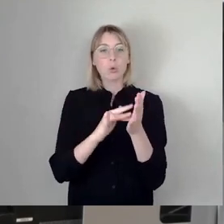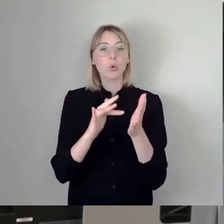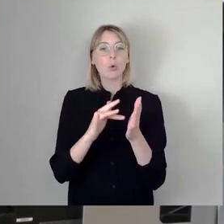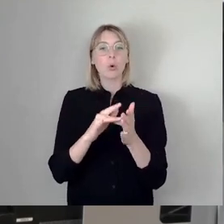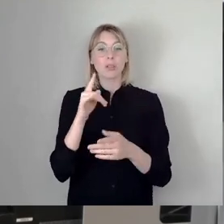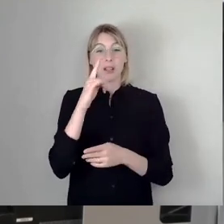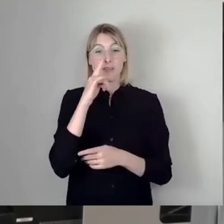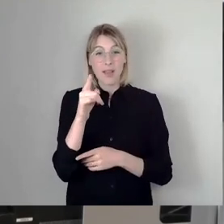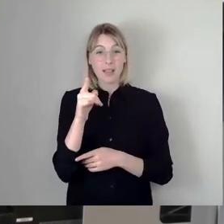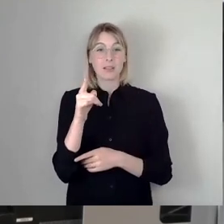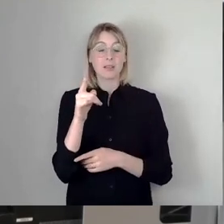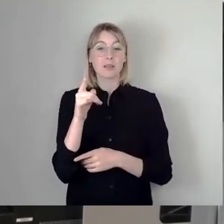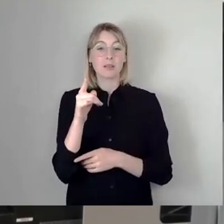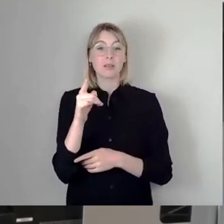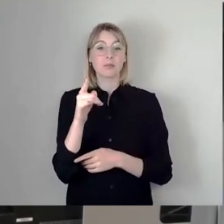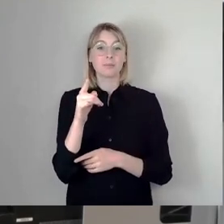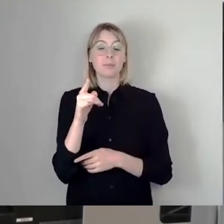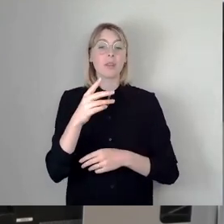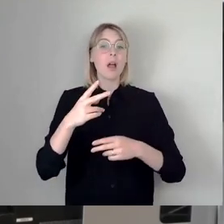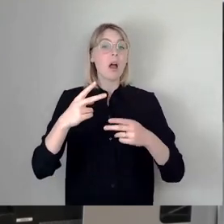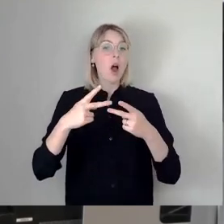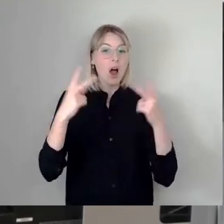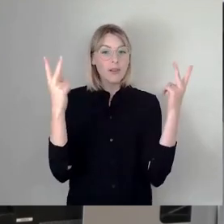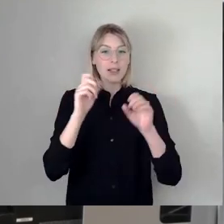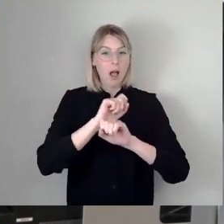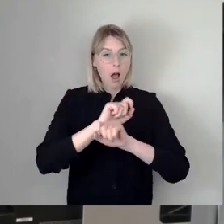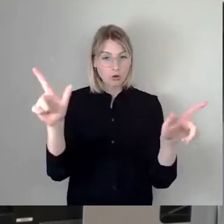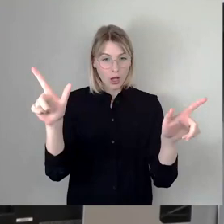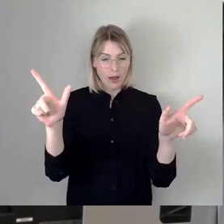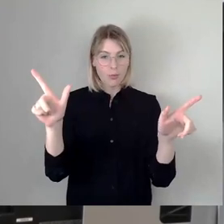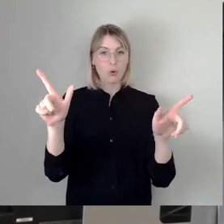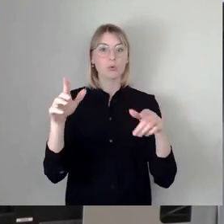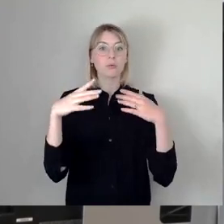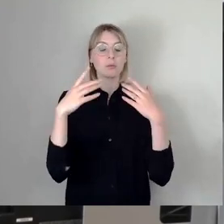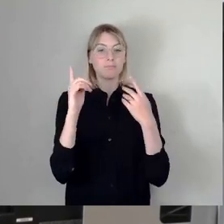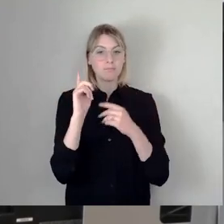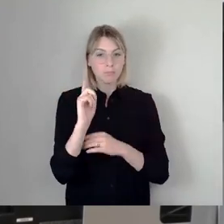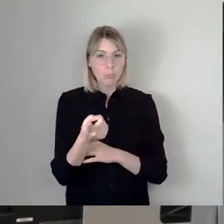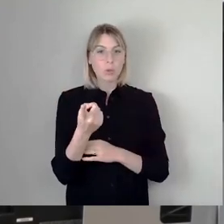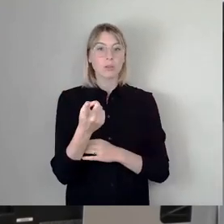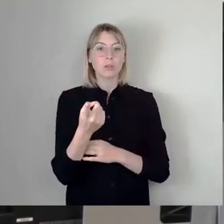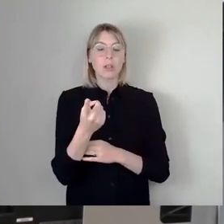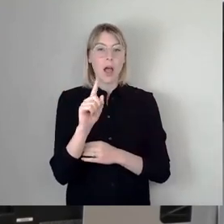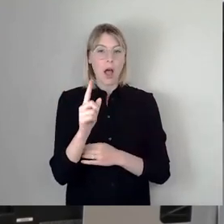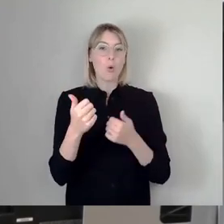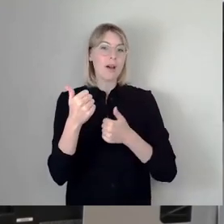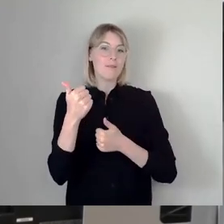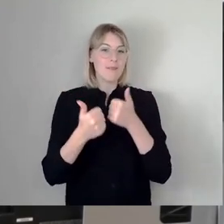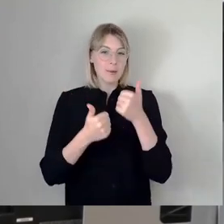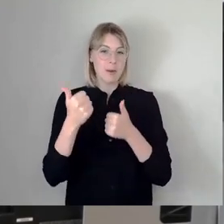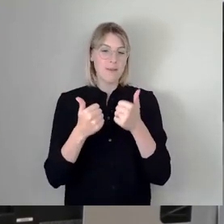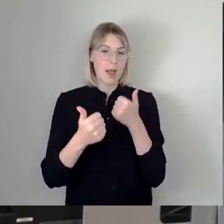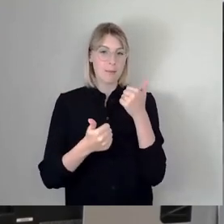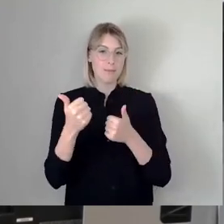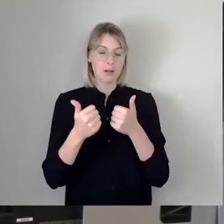zum Gegenstand einer öffentlichen Ausschreibung mache, dann muss auch im Grunde genommen es einen Bieterwettbewerb geben. Und ich sage nochmal